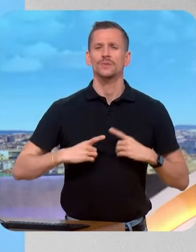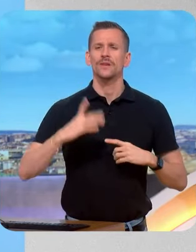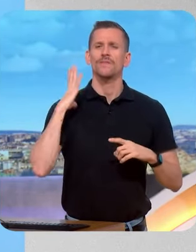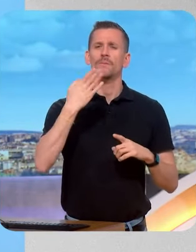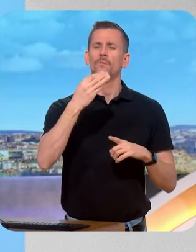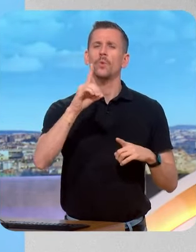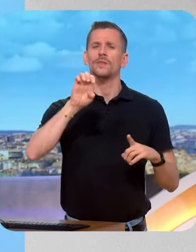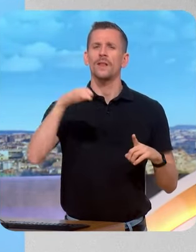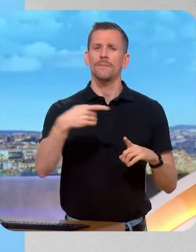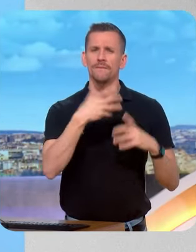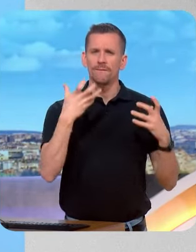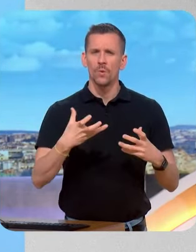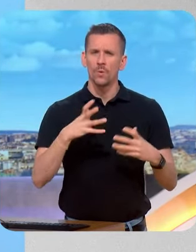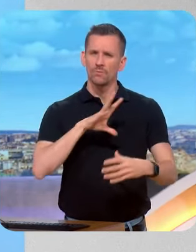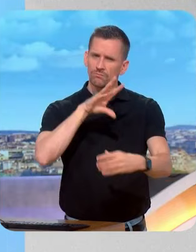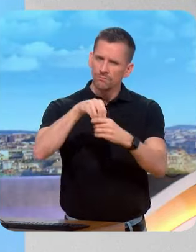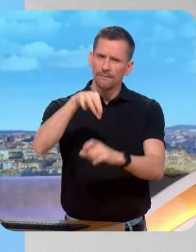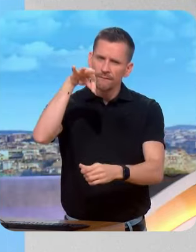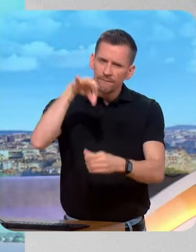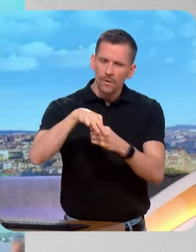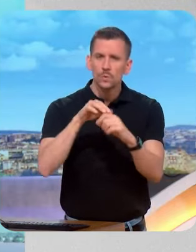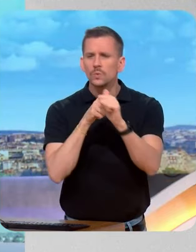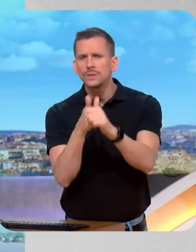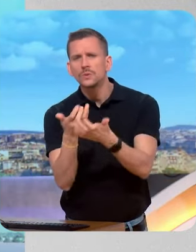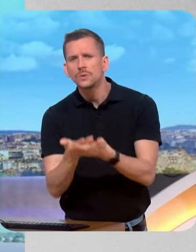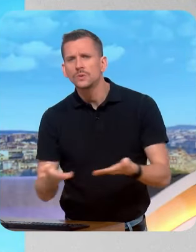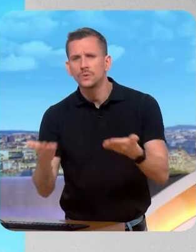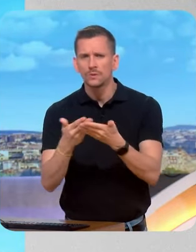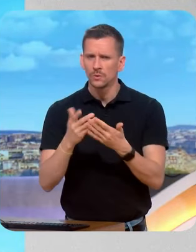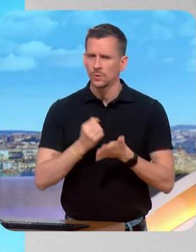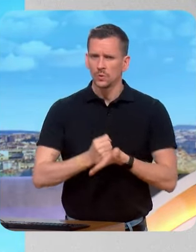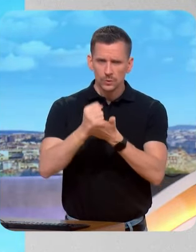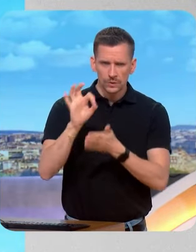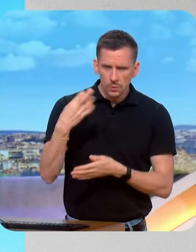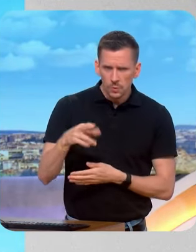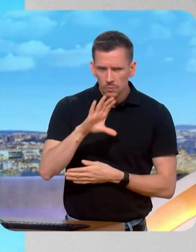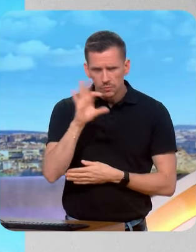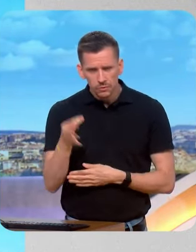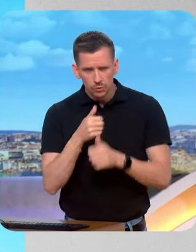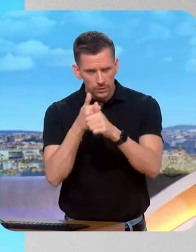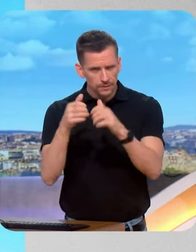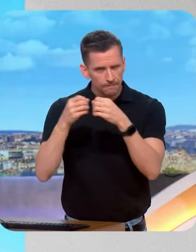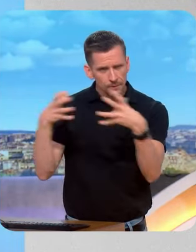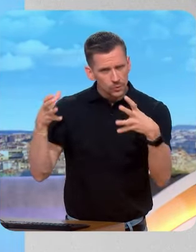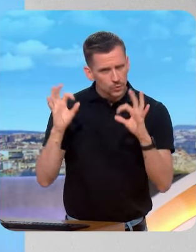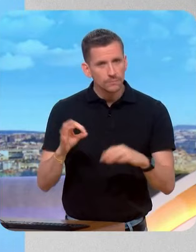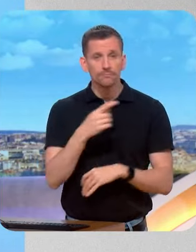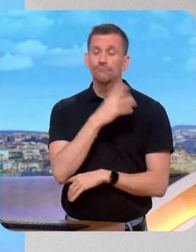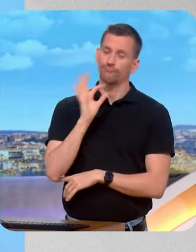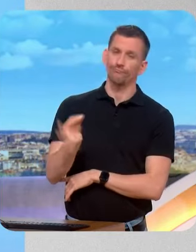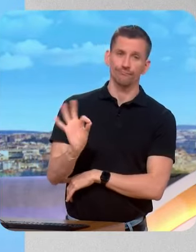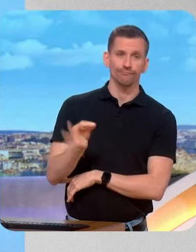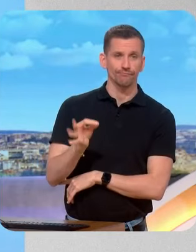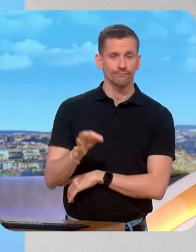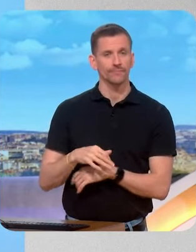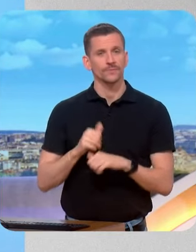groupe vote cas par cas, ou qu'il soit toujours au rendez-vous de la majorité, qu'il soit solidaire. Dans tous les cas, il y eu un communiqué hier éloquent qui